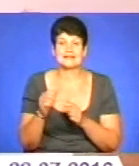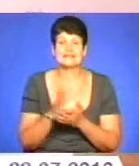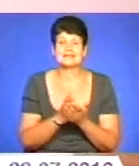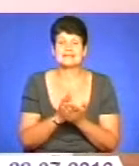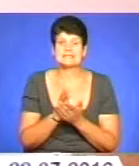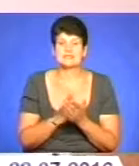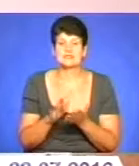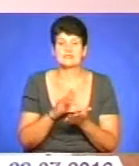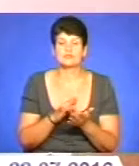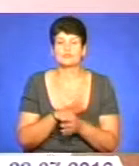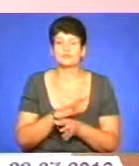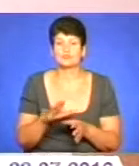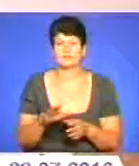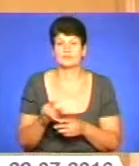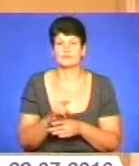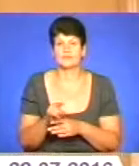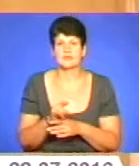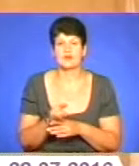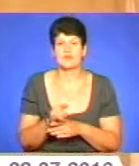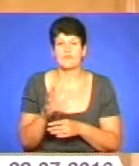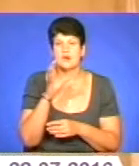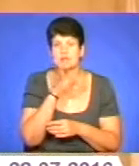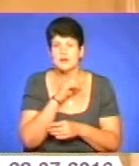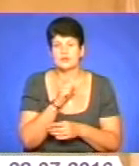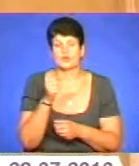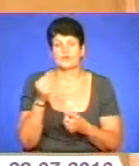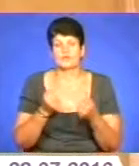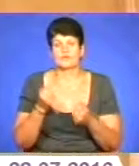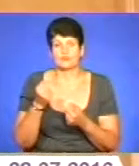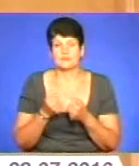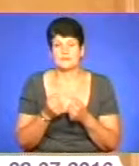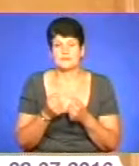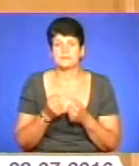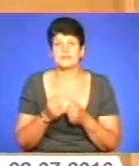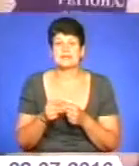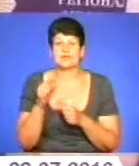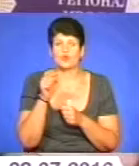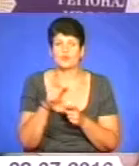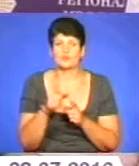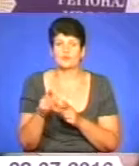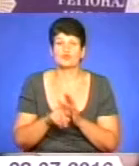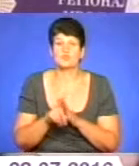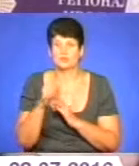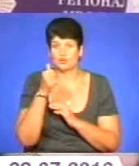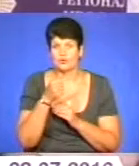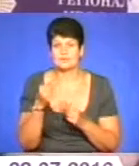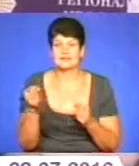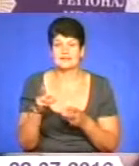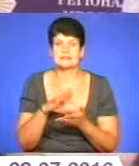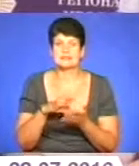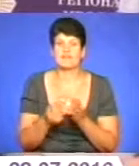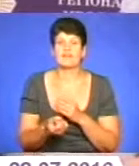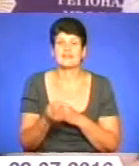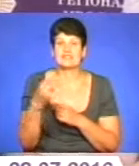як уникнути шахрайств, чи купівлі викраденого автомобіля або двійника. За його словами, від початку року фахівці центру виявили